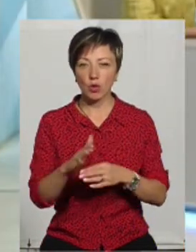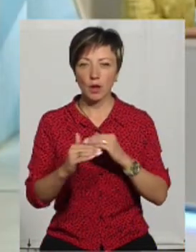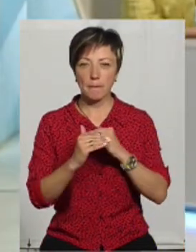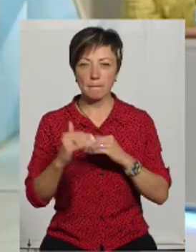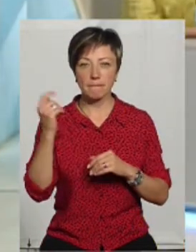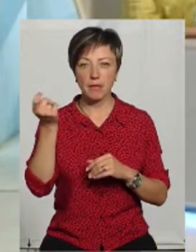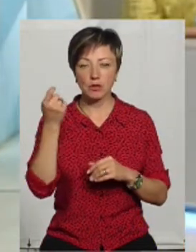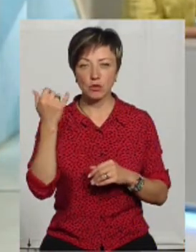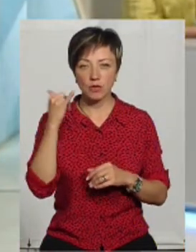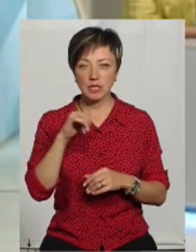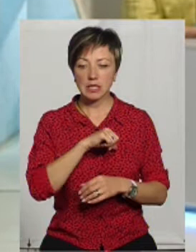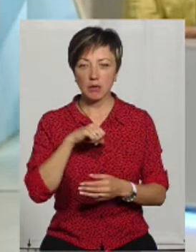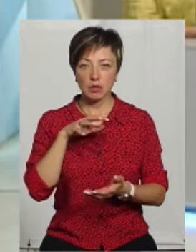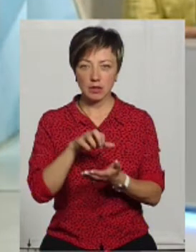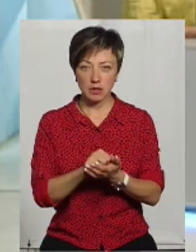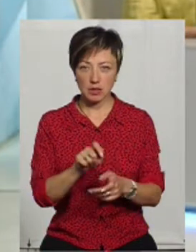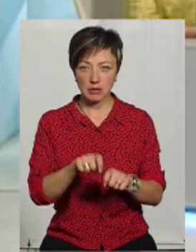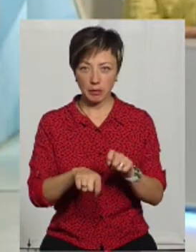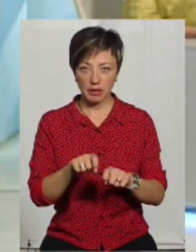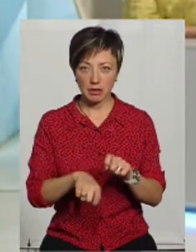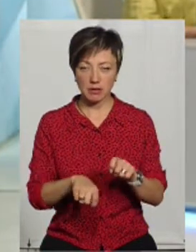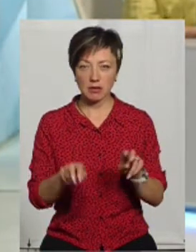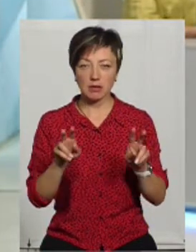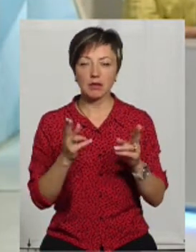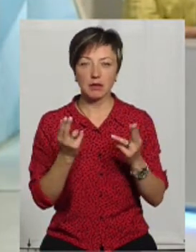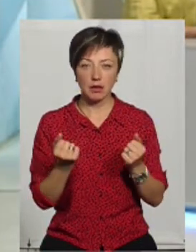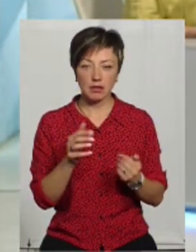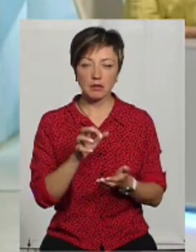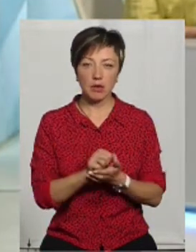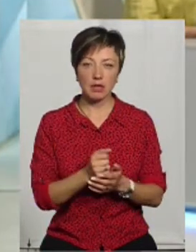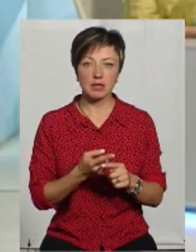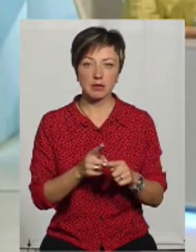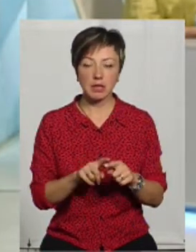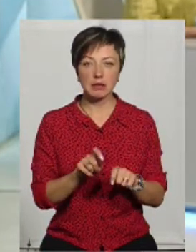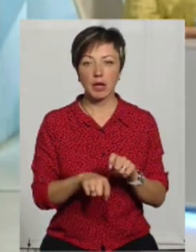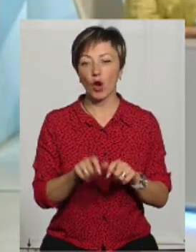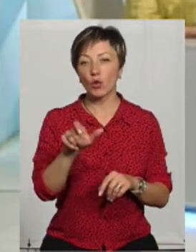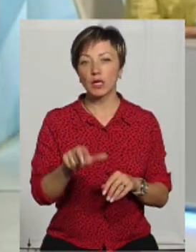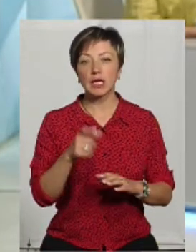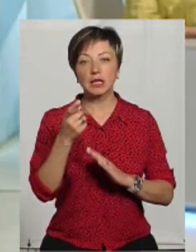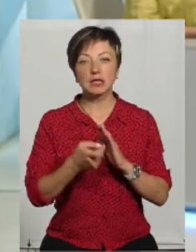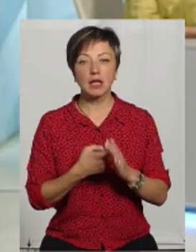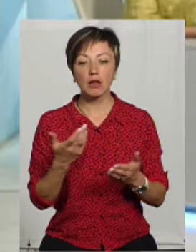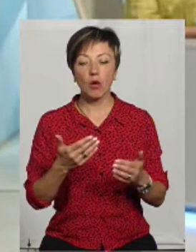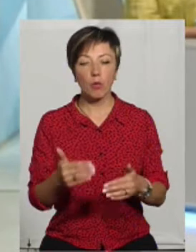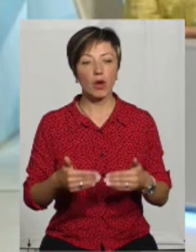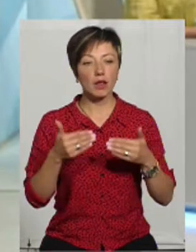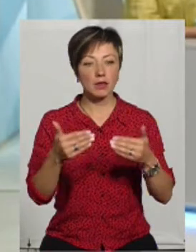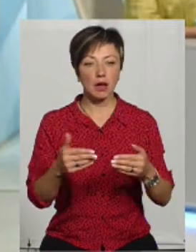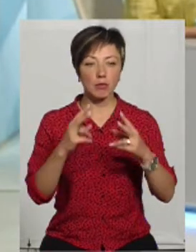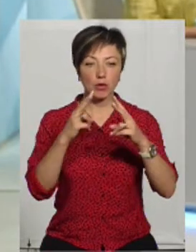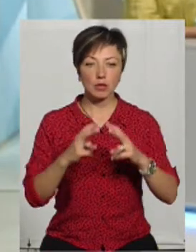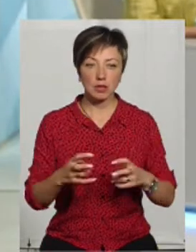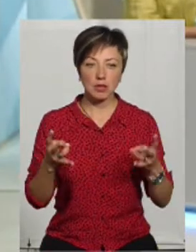пасовищ і самозахопленням, це займається інспекція? Так, звичайно. І щоб людина дізналася, на якому етапі це